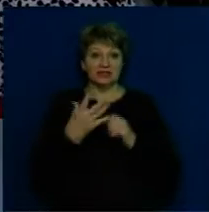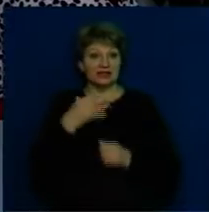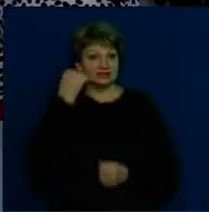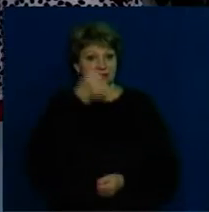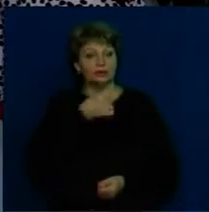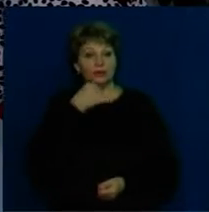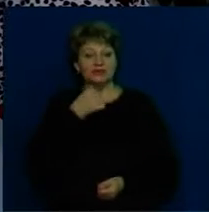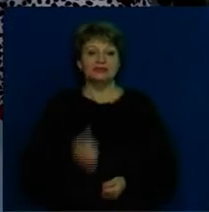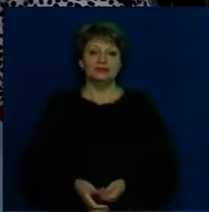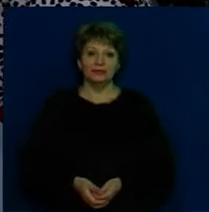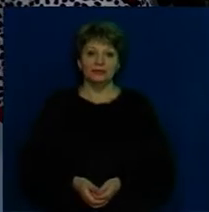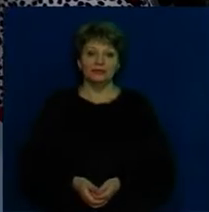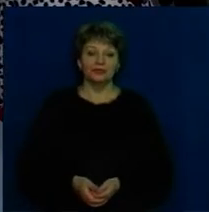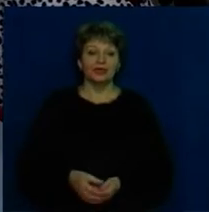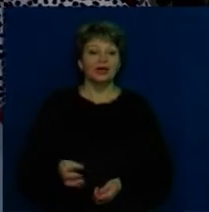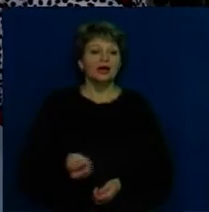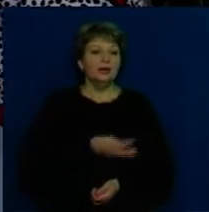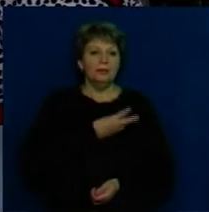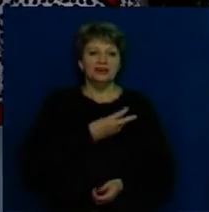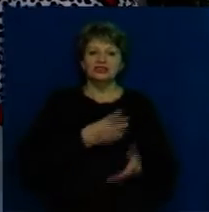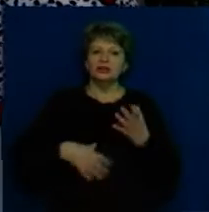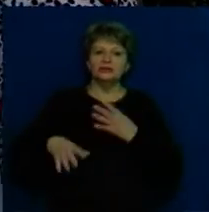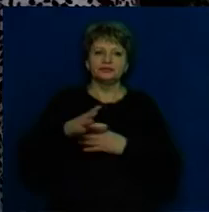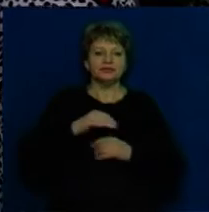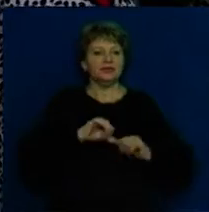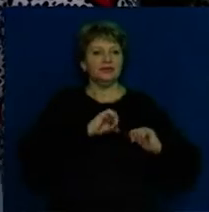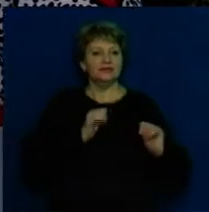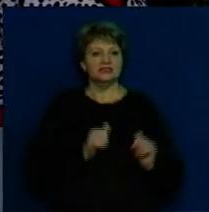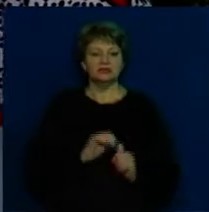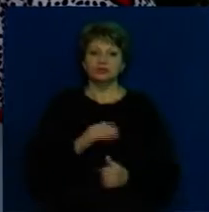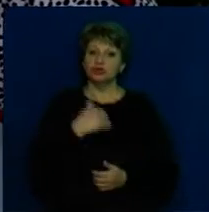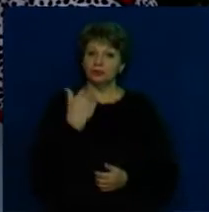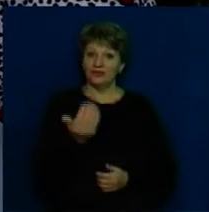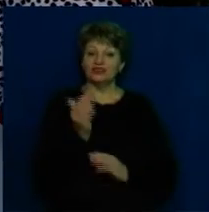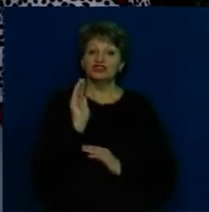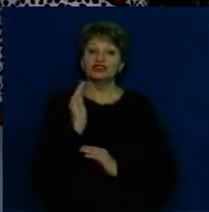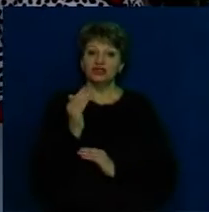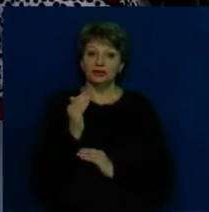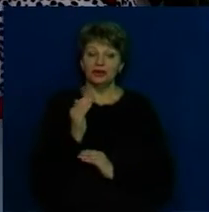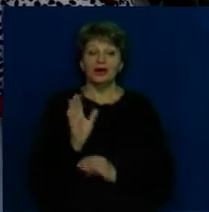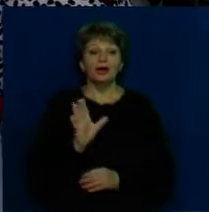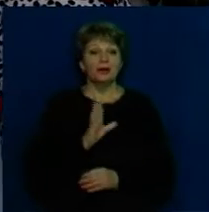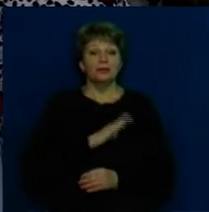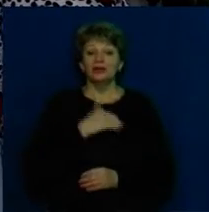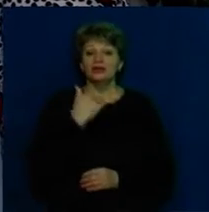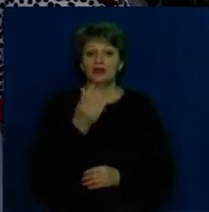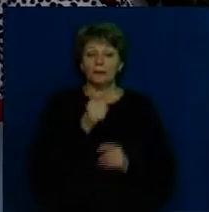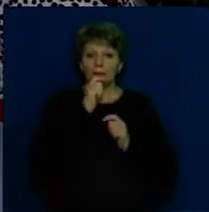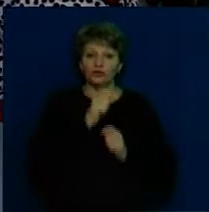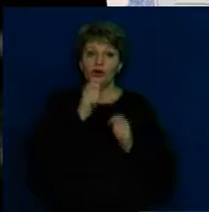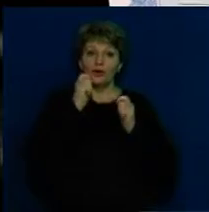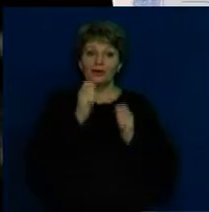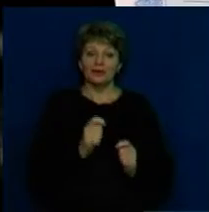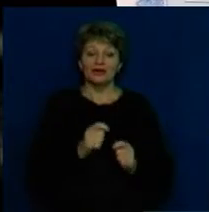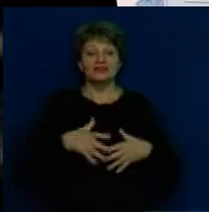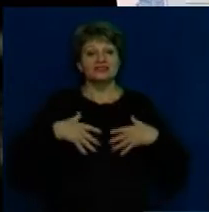Вас вітаємо. Бажаємо від усього серця, щоб ваша дитинка Іван Олегович був вам на городу. Постанай від Бога.